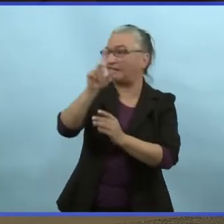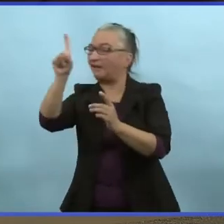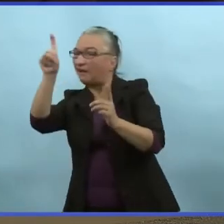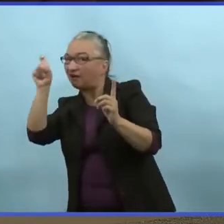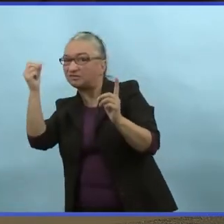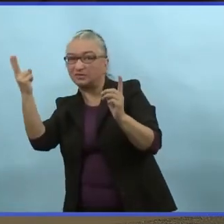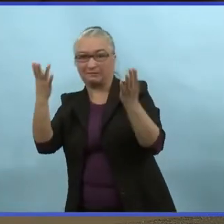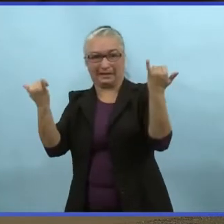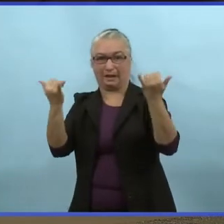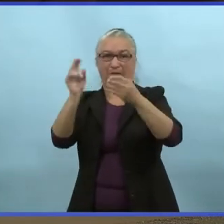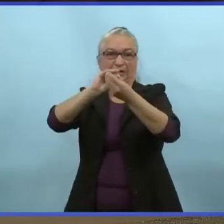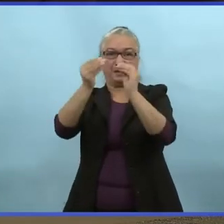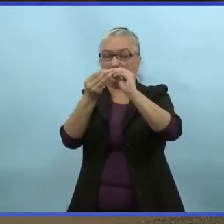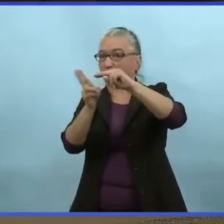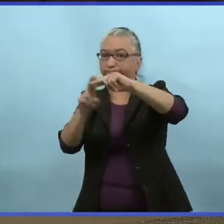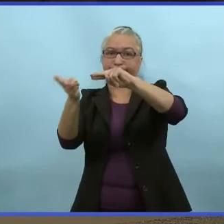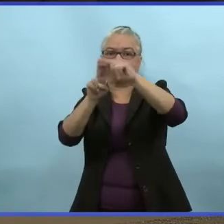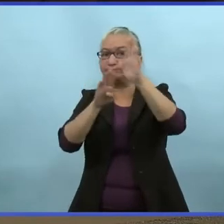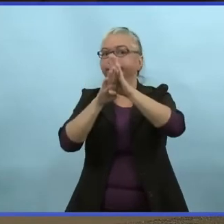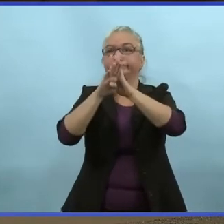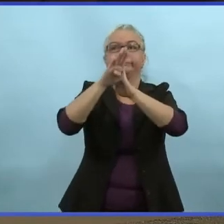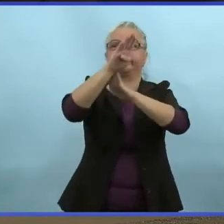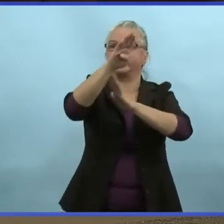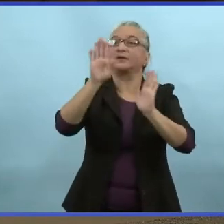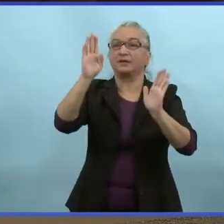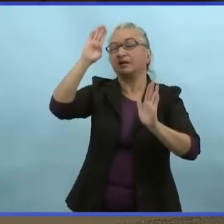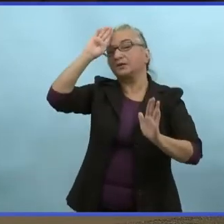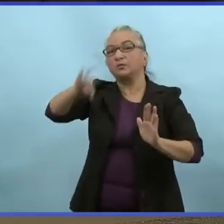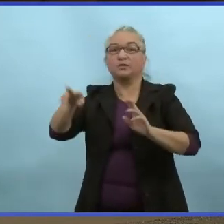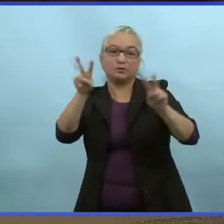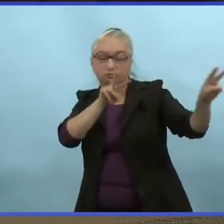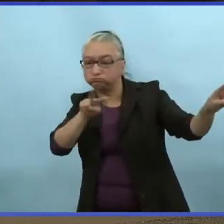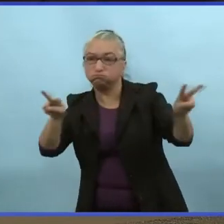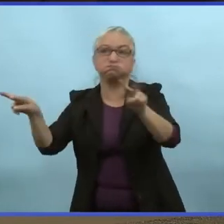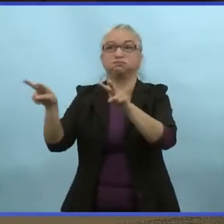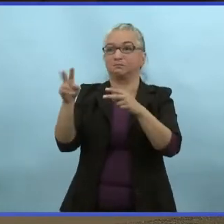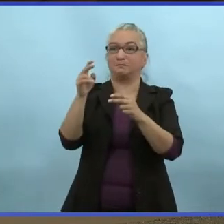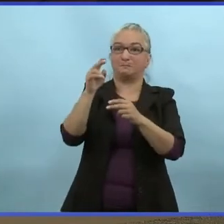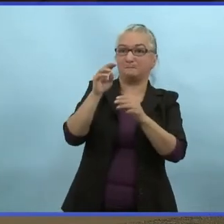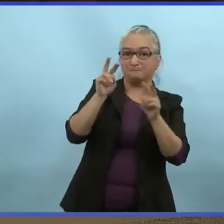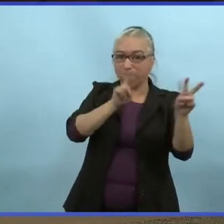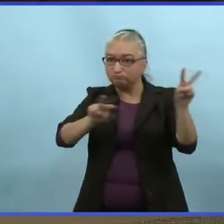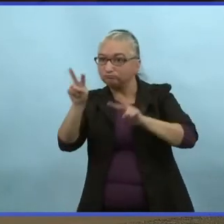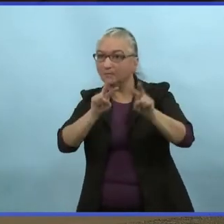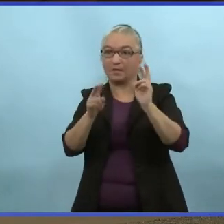On a vu une augmentation des cas au cours de la semaine passée. Je sais que vous regardez tout le temps ces modèles.